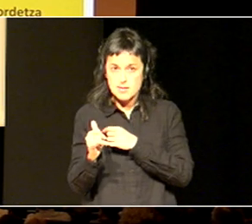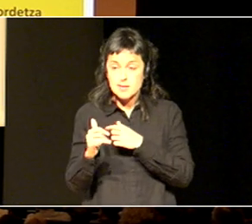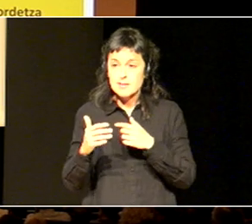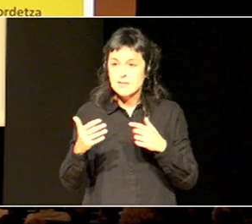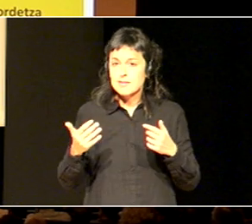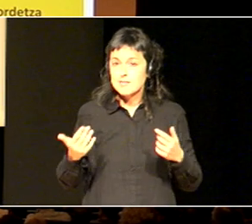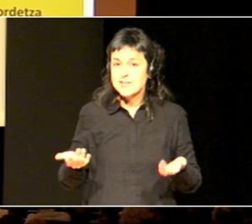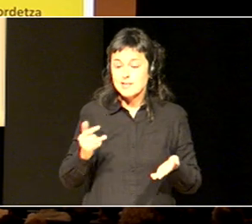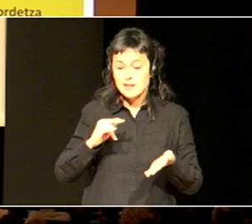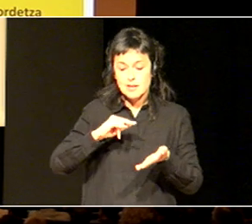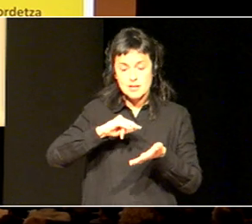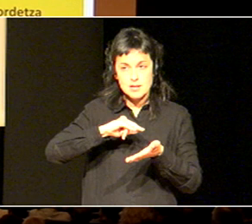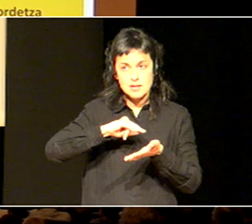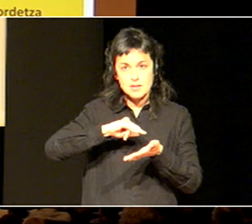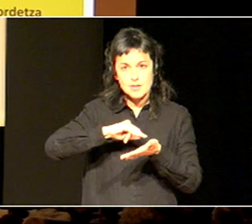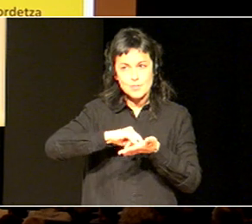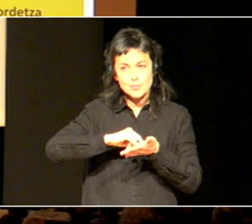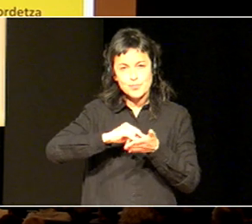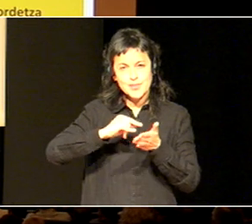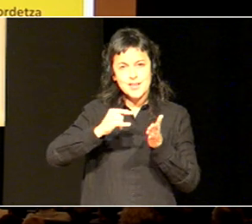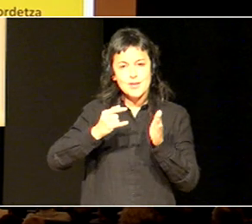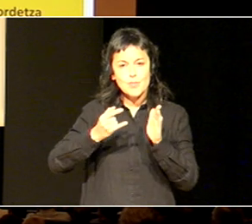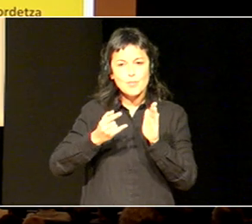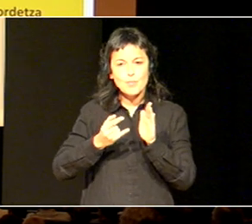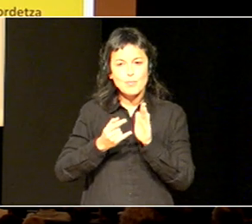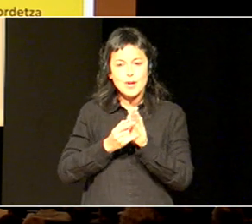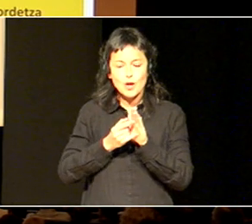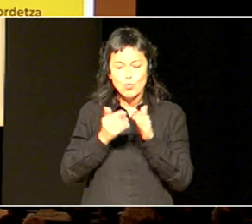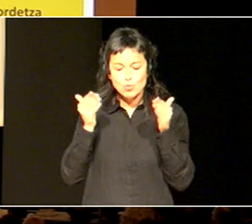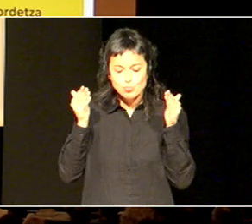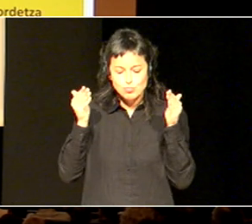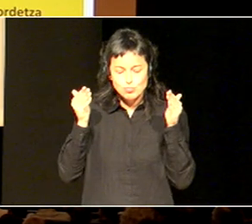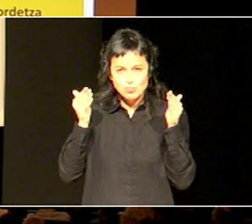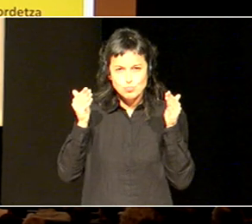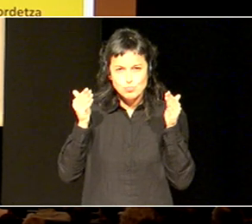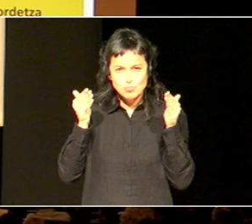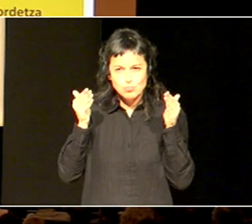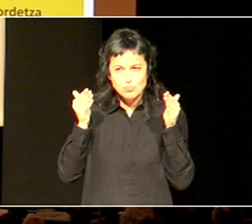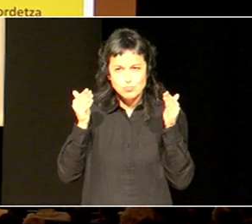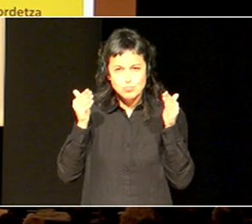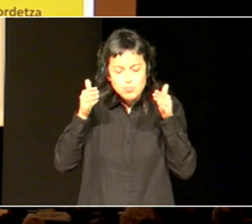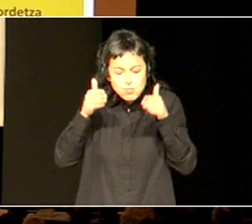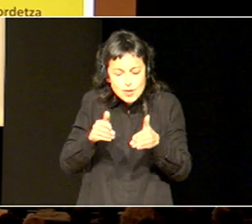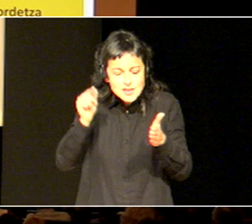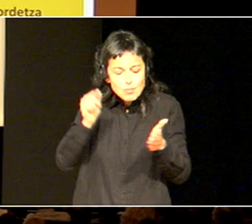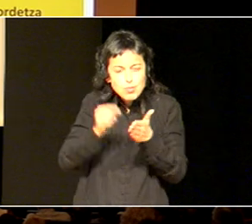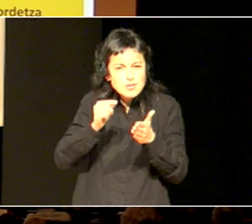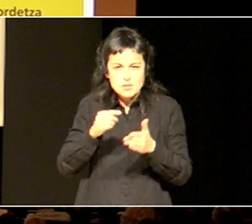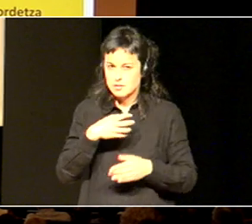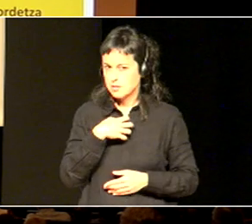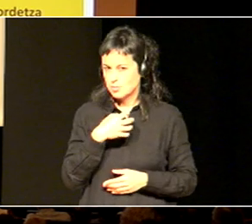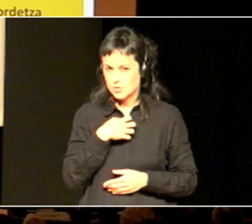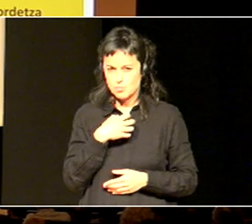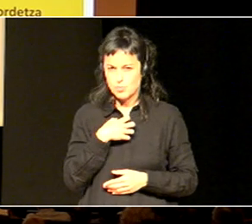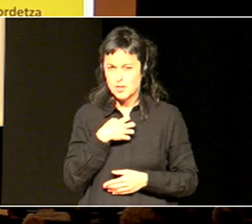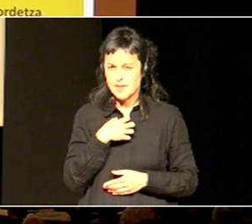atendidu era puntualetan edo zakabanatutan, eta zehozer egon behar da,